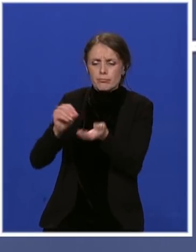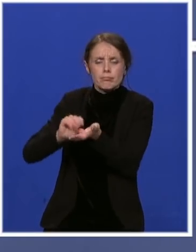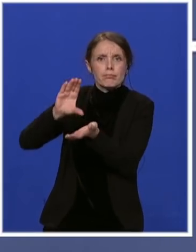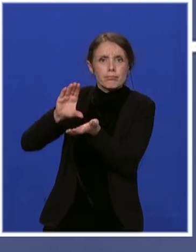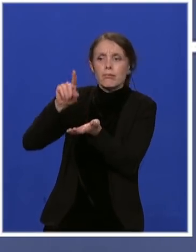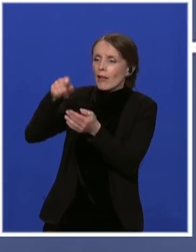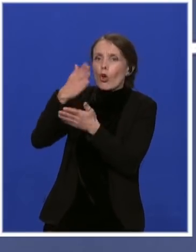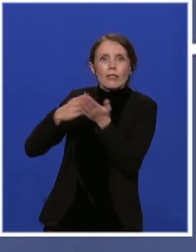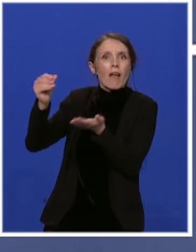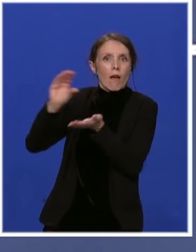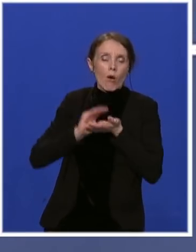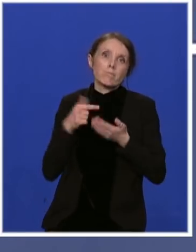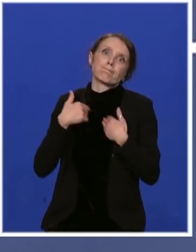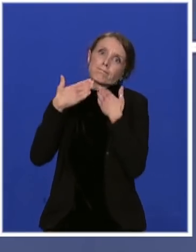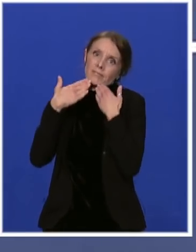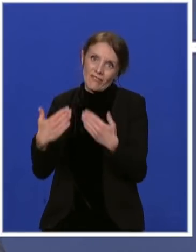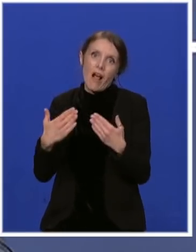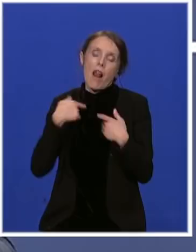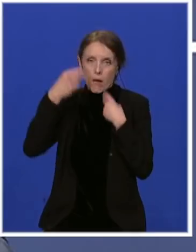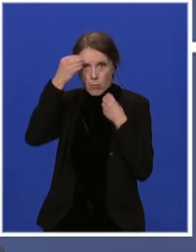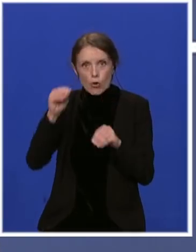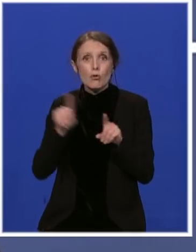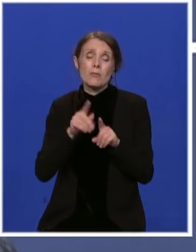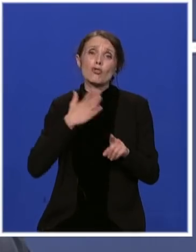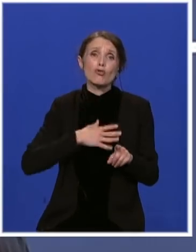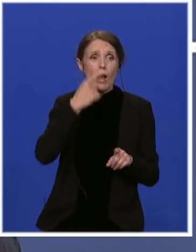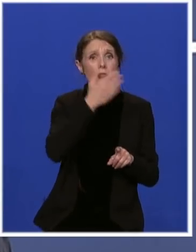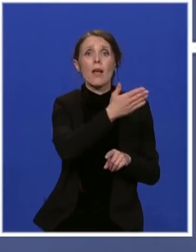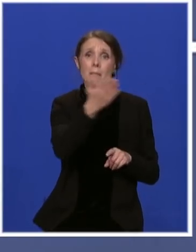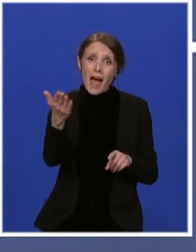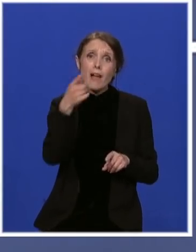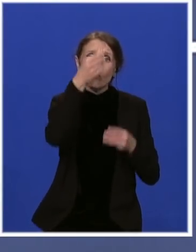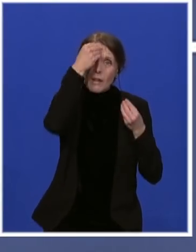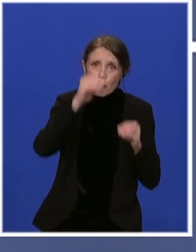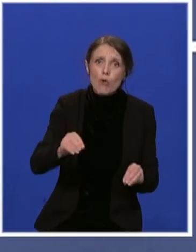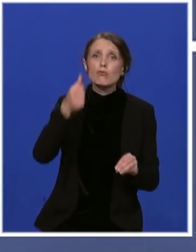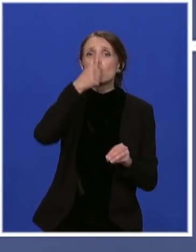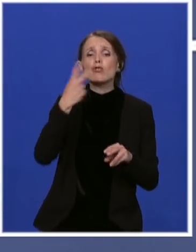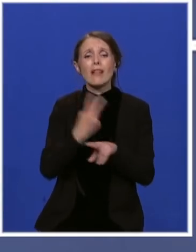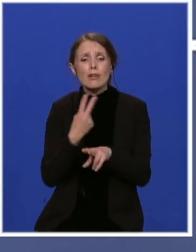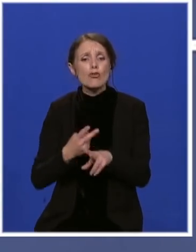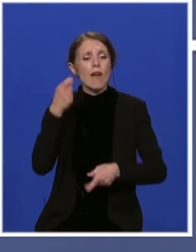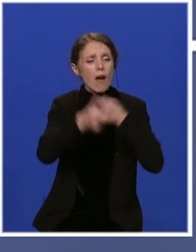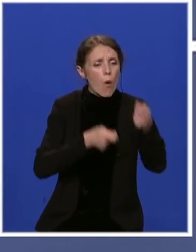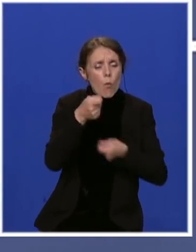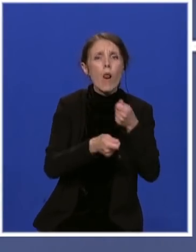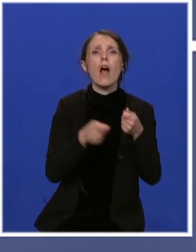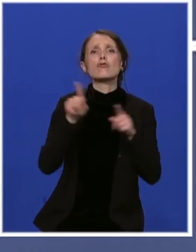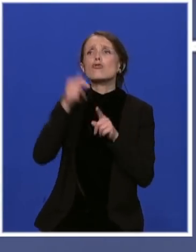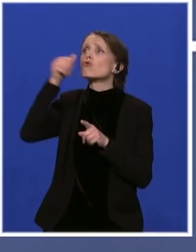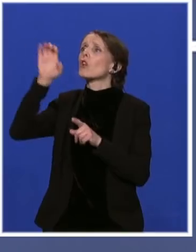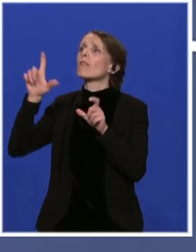da ljudi u našoj zemlji pokažu poštovanje prema ulaganjima i koje država vrši i koje vi vršite. Dakle,